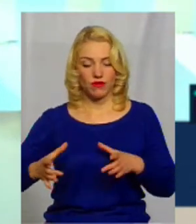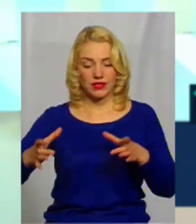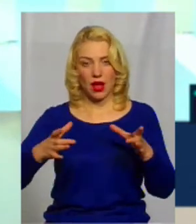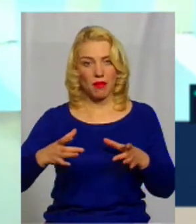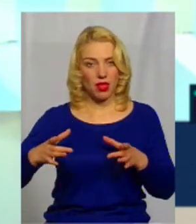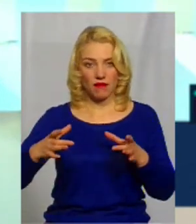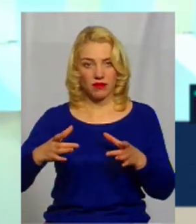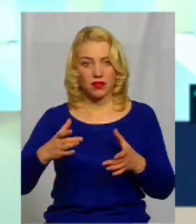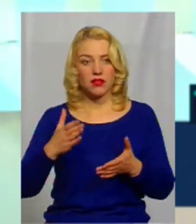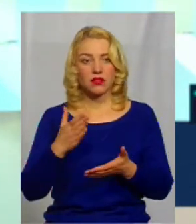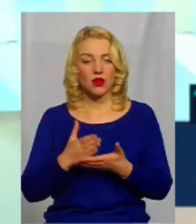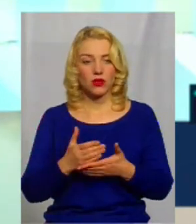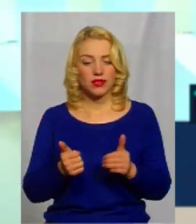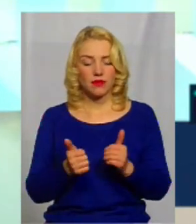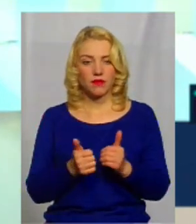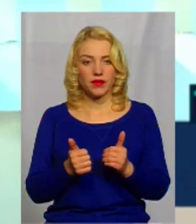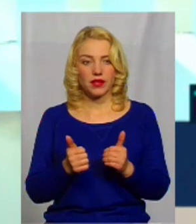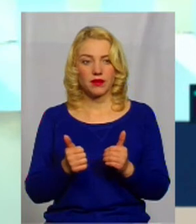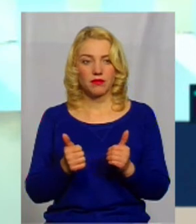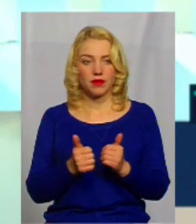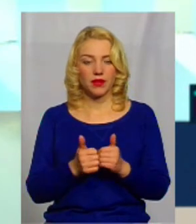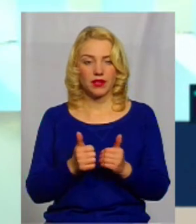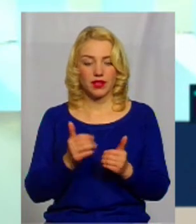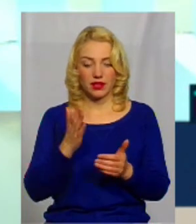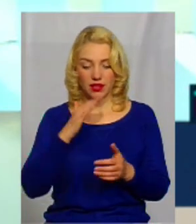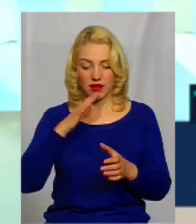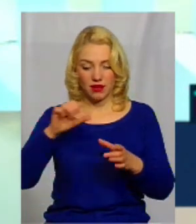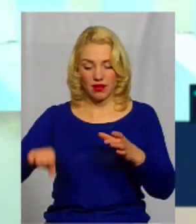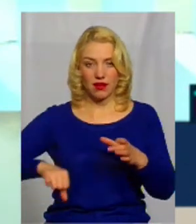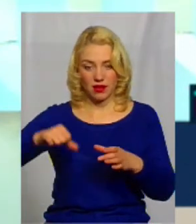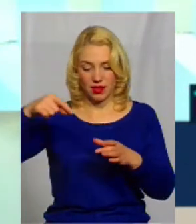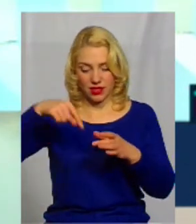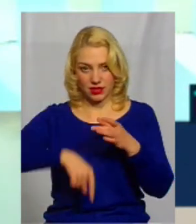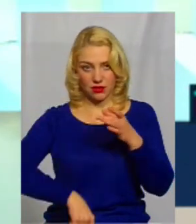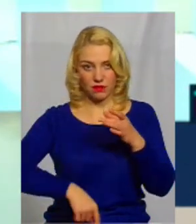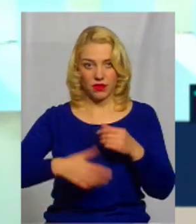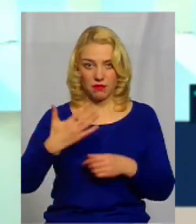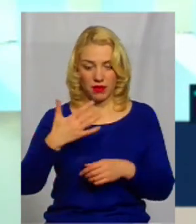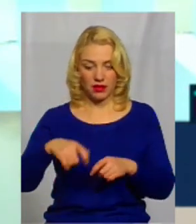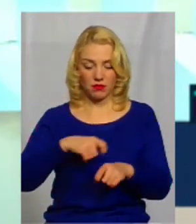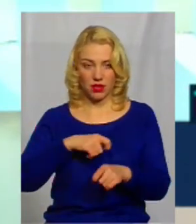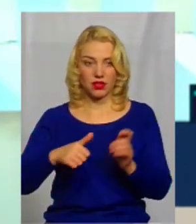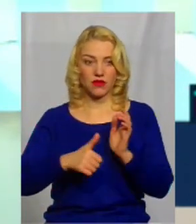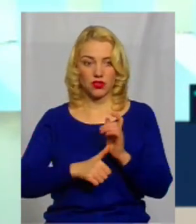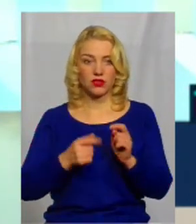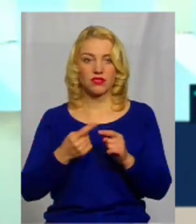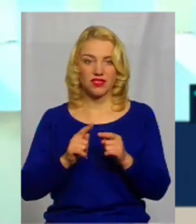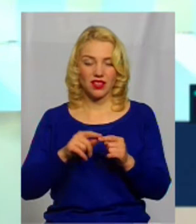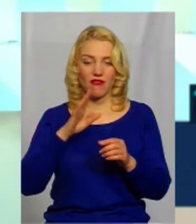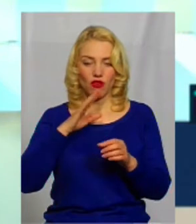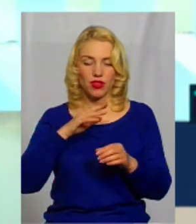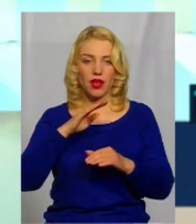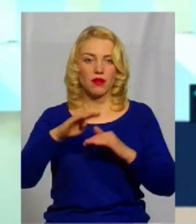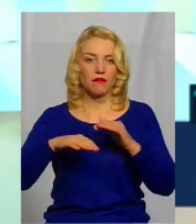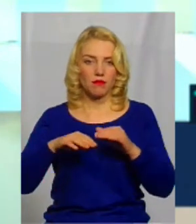знаходиться біля самого ставка, знаходиться в Криниць, і глибина там 5-6 метрів, звичайно, це вода підшкурена,